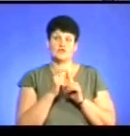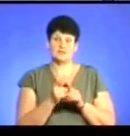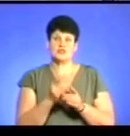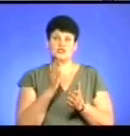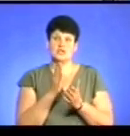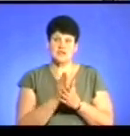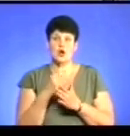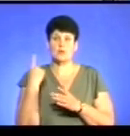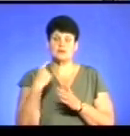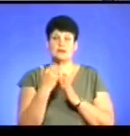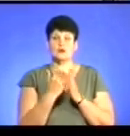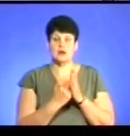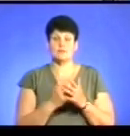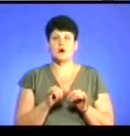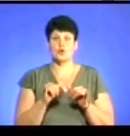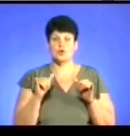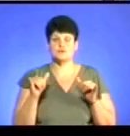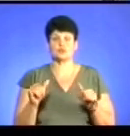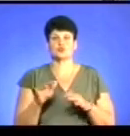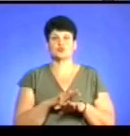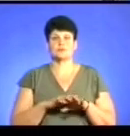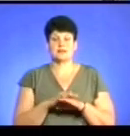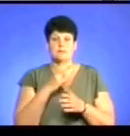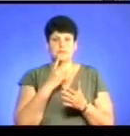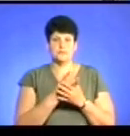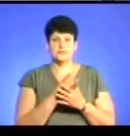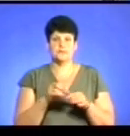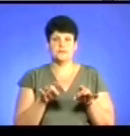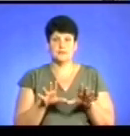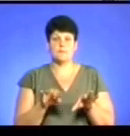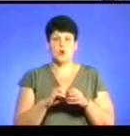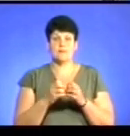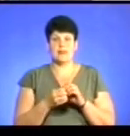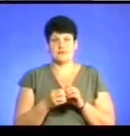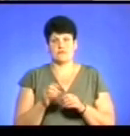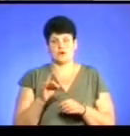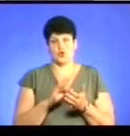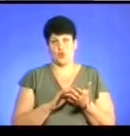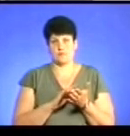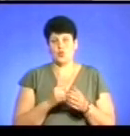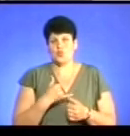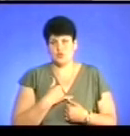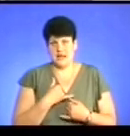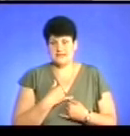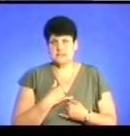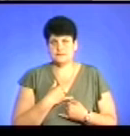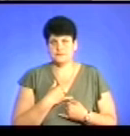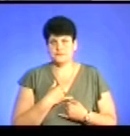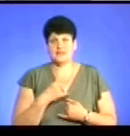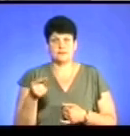чи є обласна програма розвитку громадянського суспільства, де передбачено вирішення проблеми Ромі? В нас в